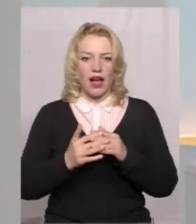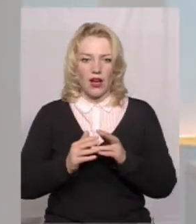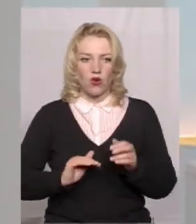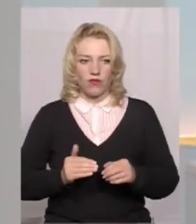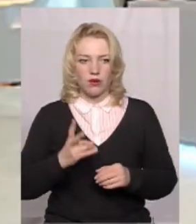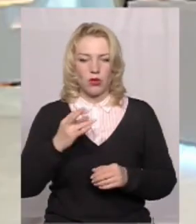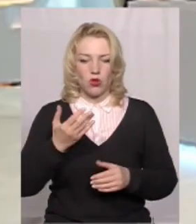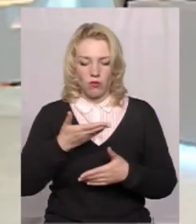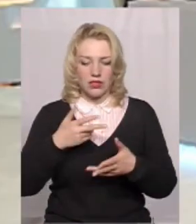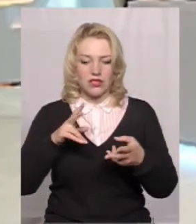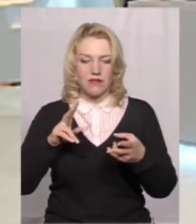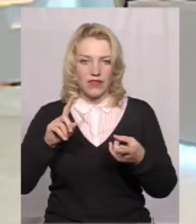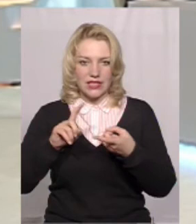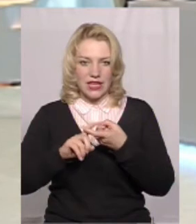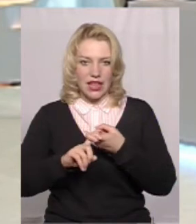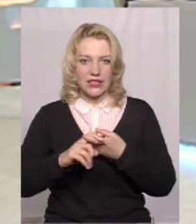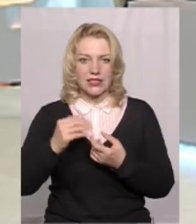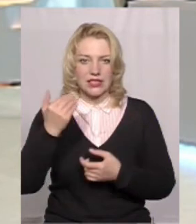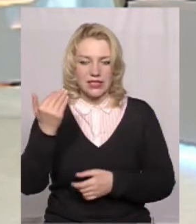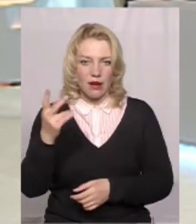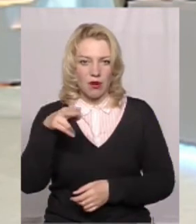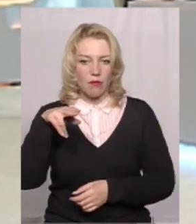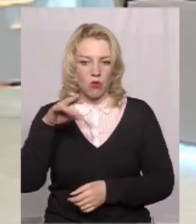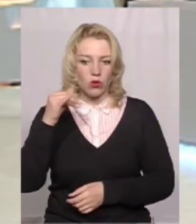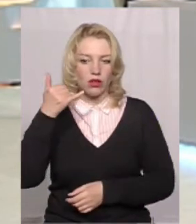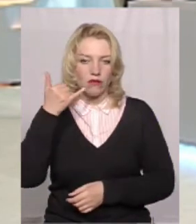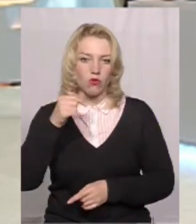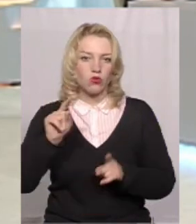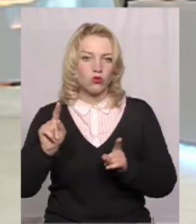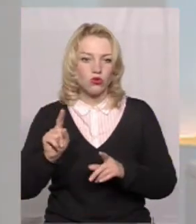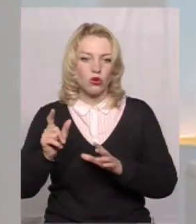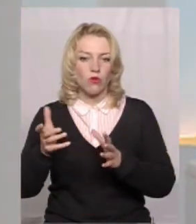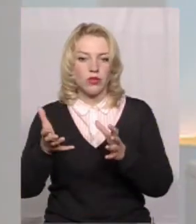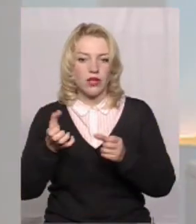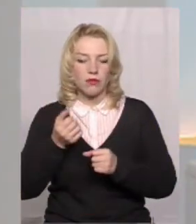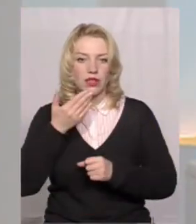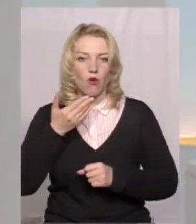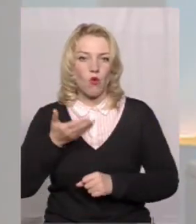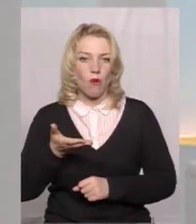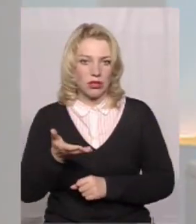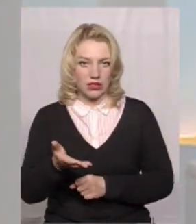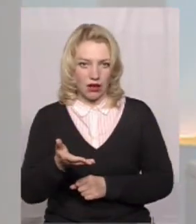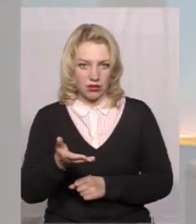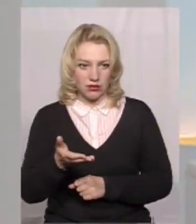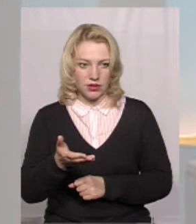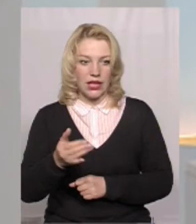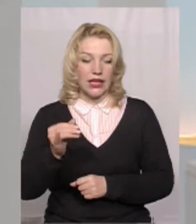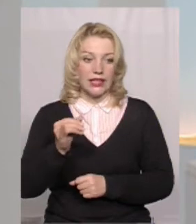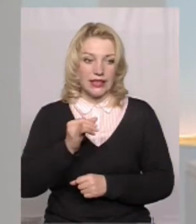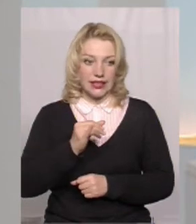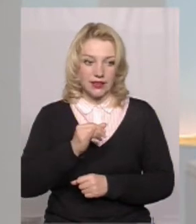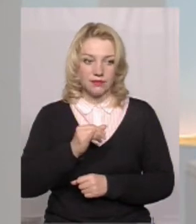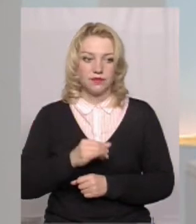зв'язалися з ними по телефону, для того, щоб отримати коментар. І,